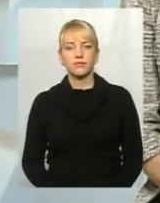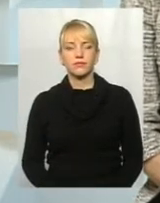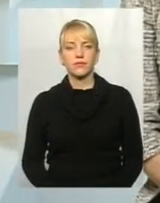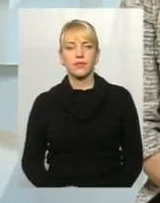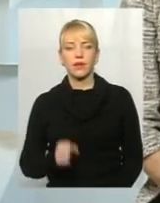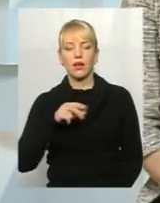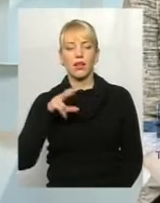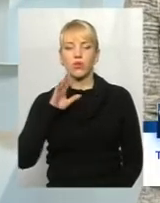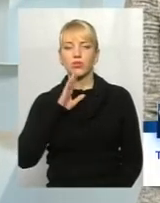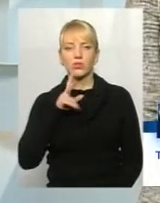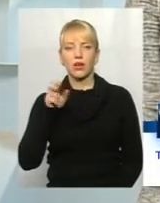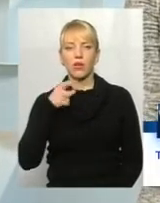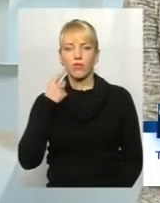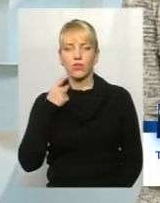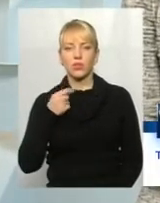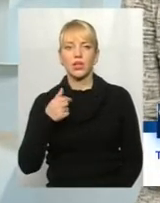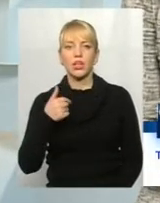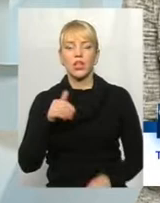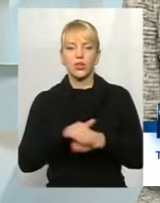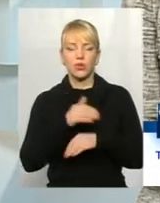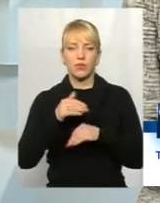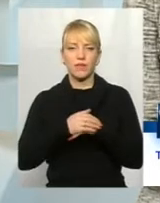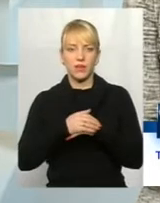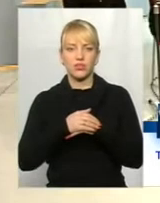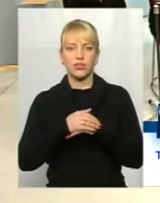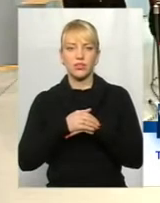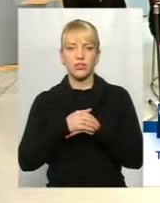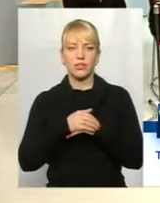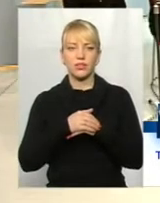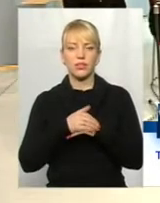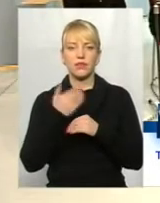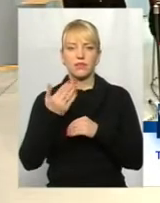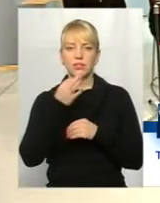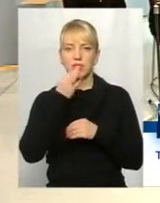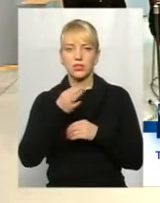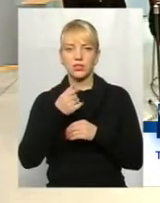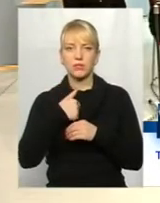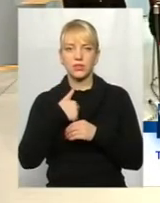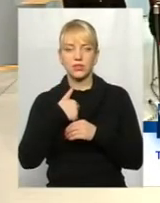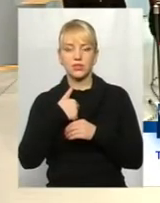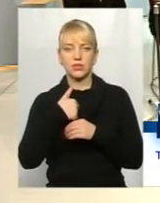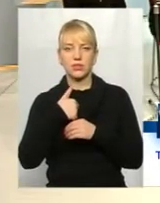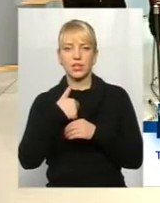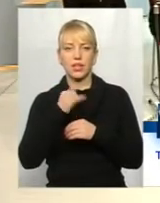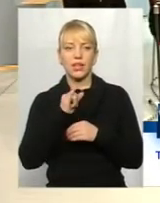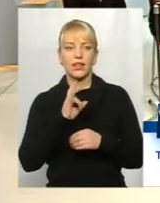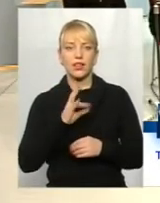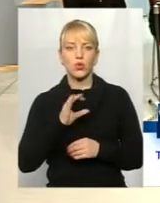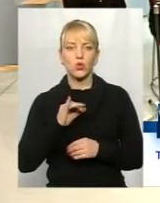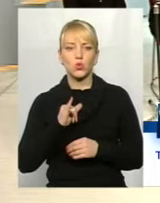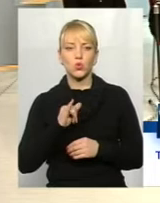Алло. Ви вас чуємо? Говоріть. Ну, зрозумієте. Ви скажіть мені за інсулін. Я